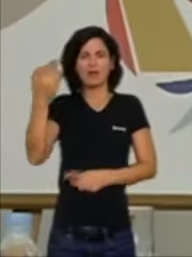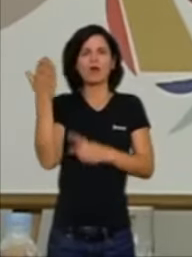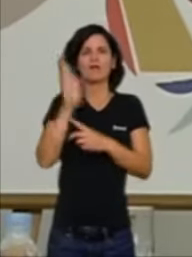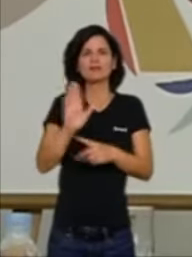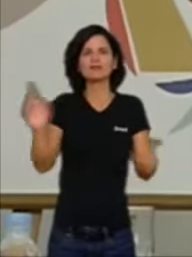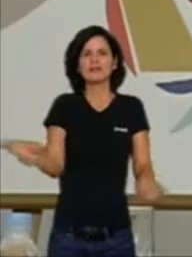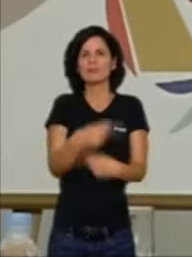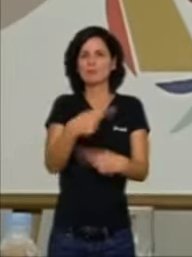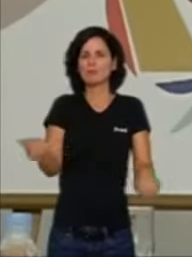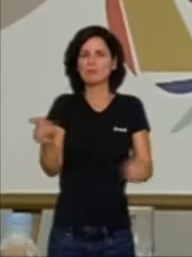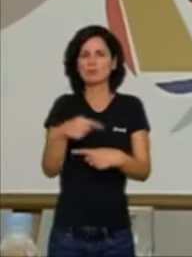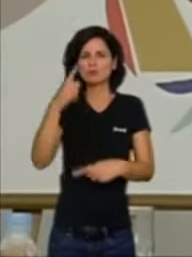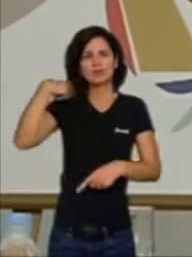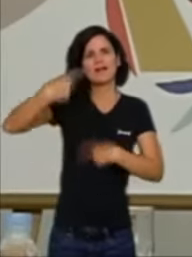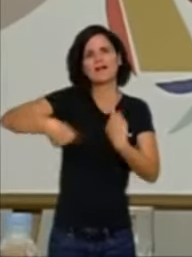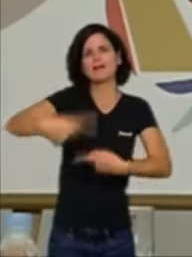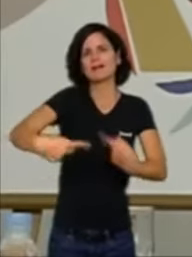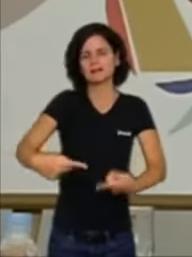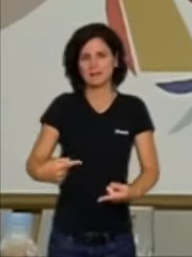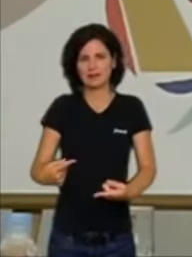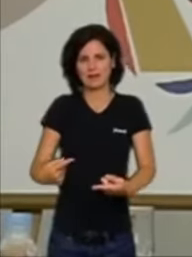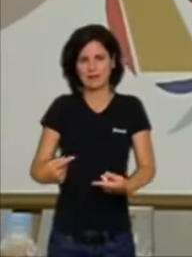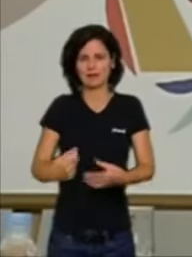clàssica, segons la Societat General d'Autors.